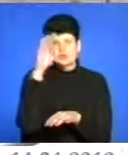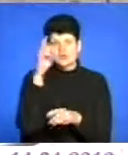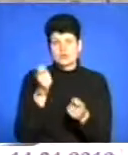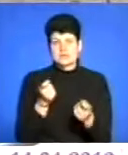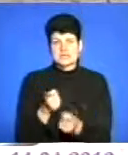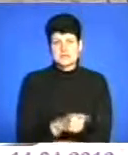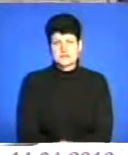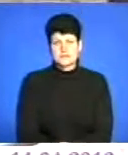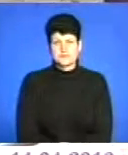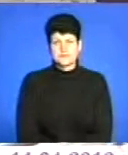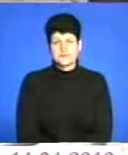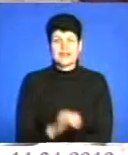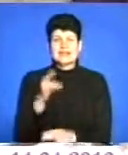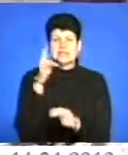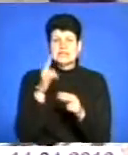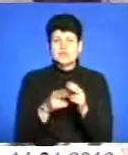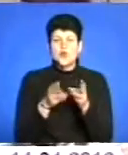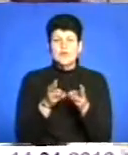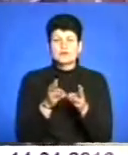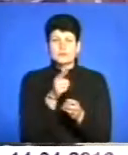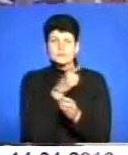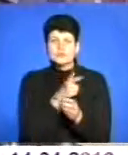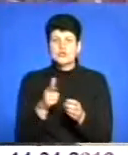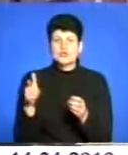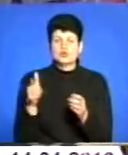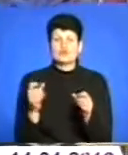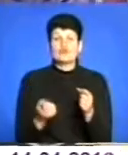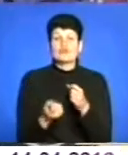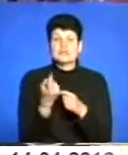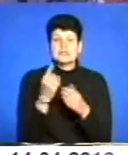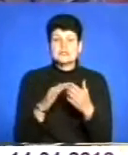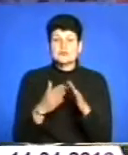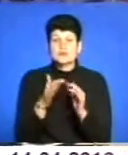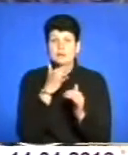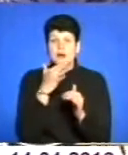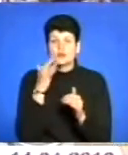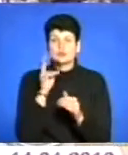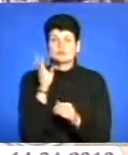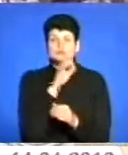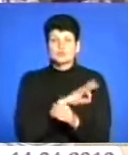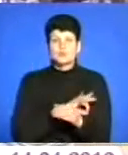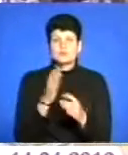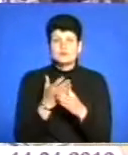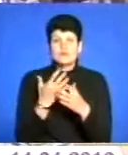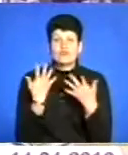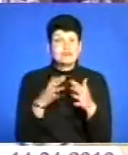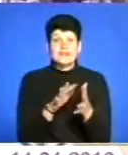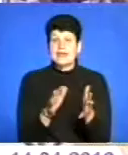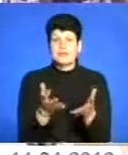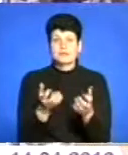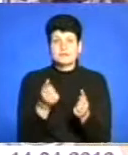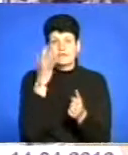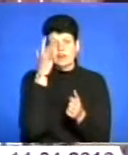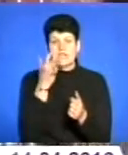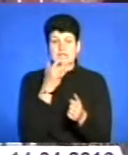Із завершенням опалювального сезону виникне ситуація, що багато користувачів субсидії її вже не отримуватимуть у